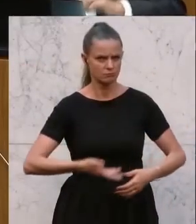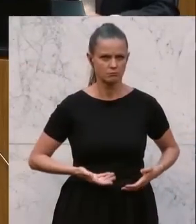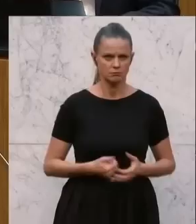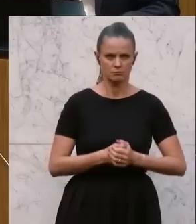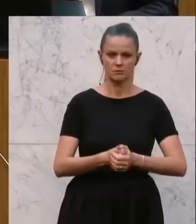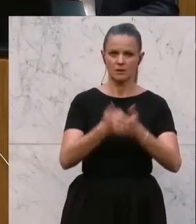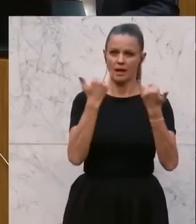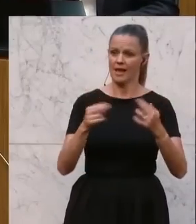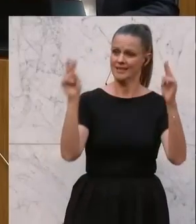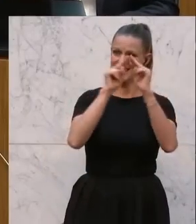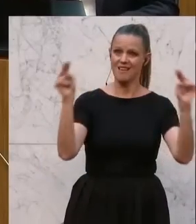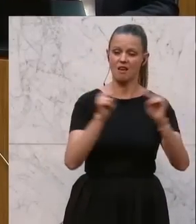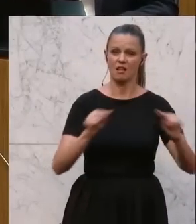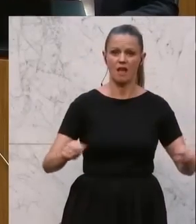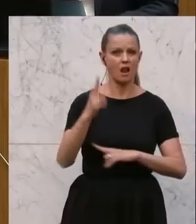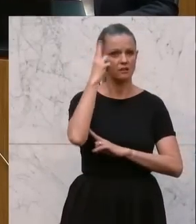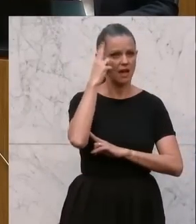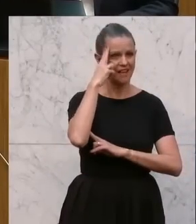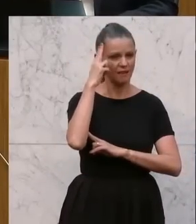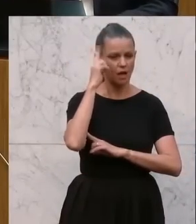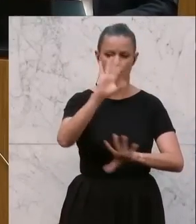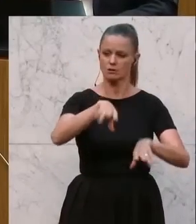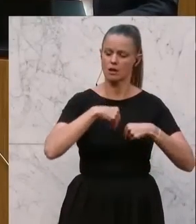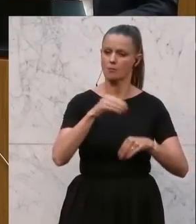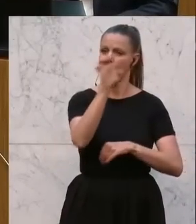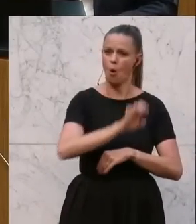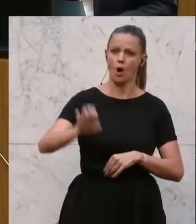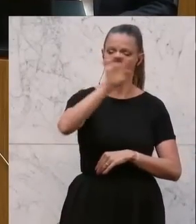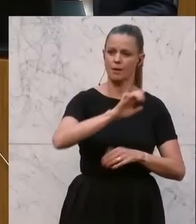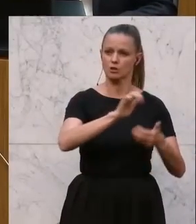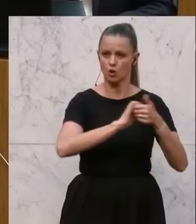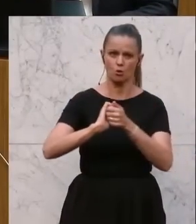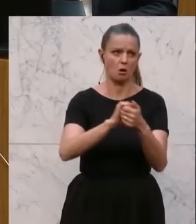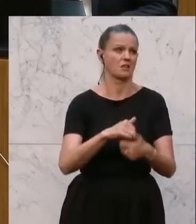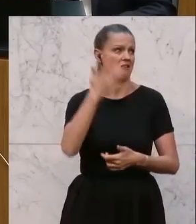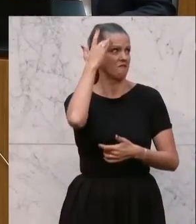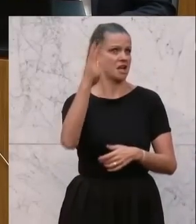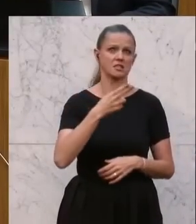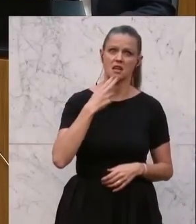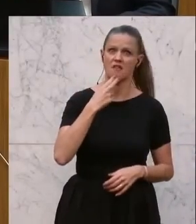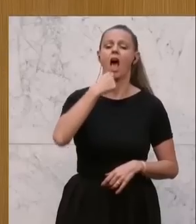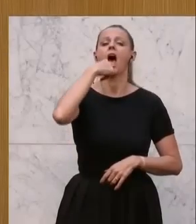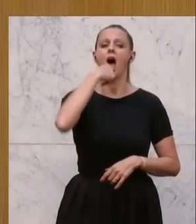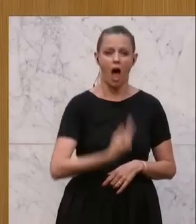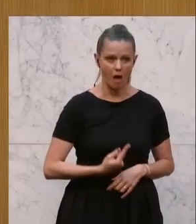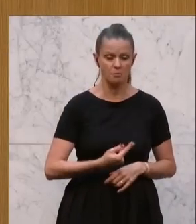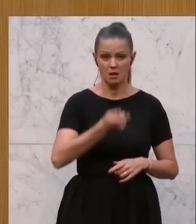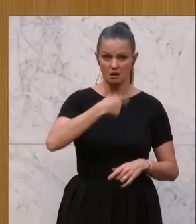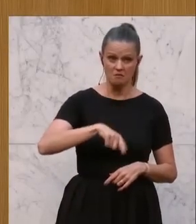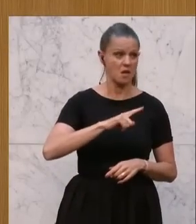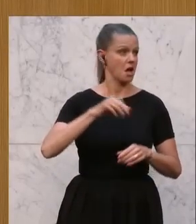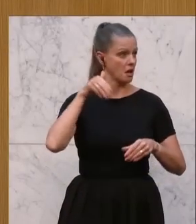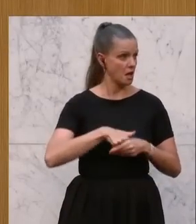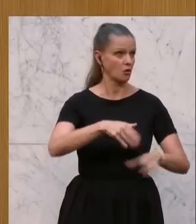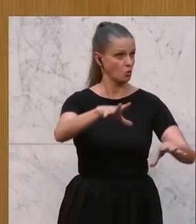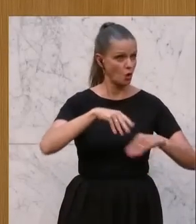internationale Erkenntnisse. Das heißt, was uns die Europäische Union oder keine Ahnung, wer auch immer vorgibt, das ist Inhalt